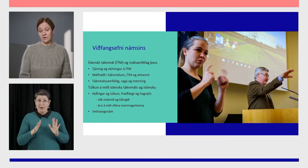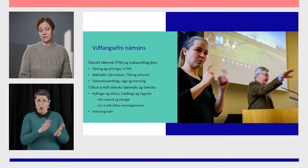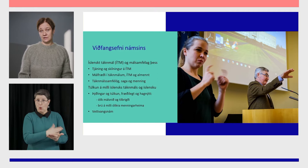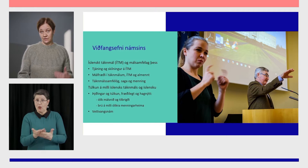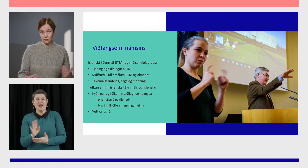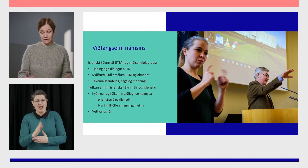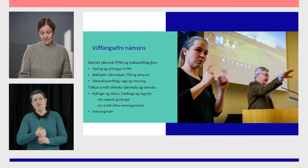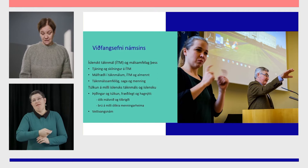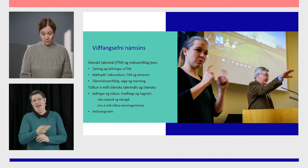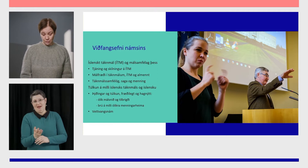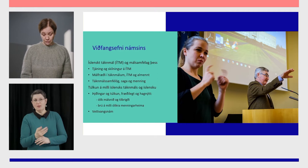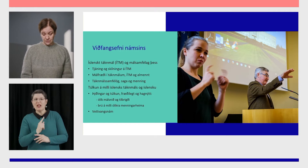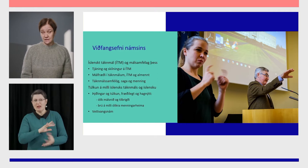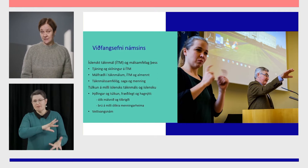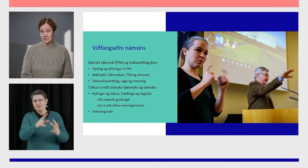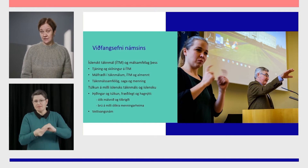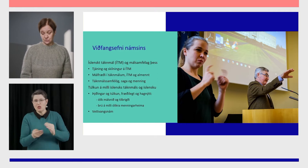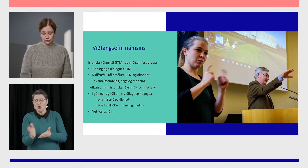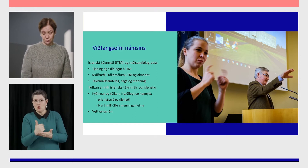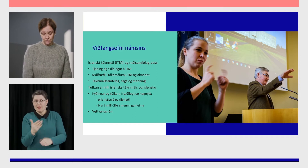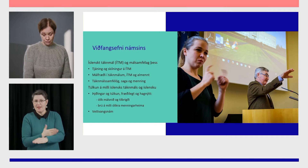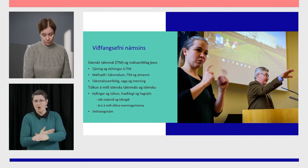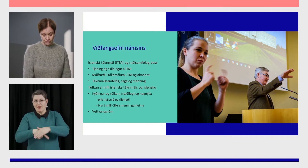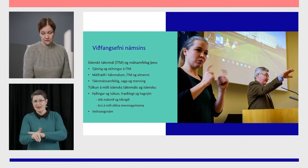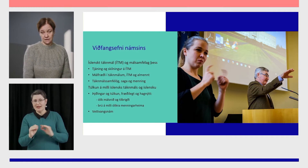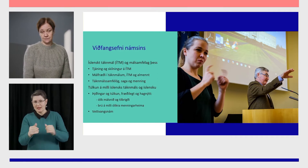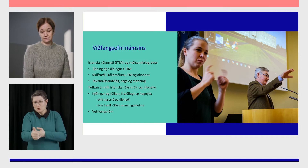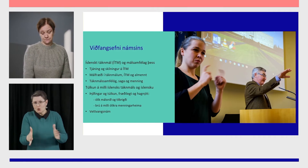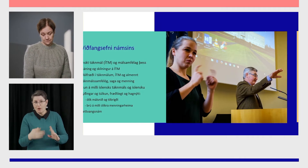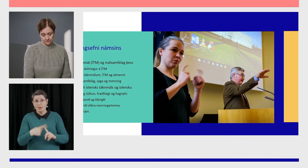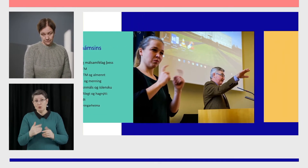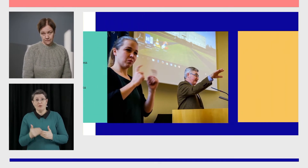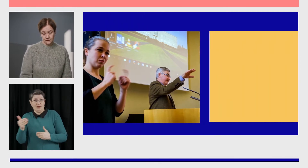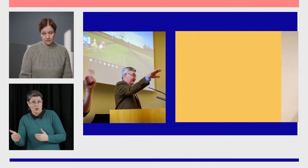og það er allt þjálfað inn í náminu, inn í kenslustofu og utan ennar.